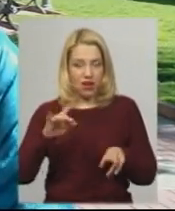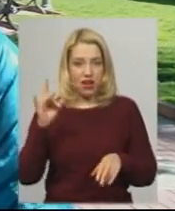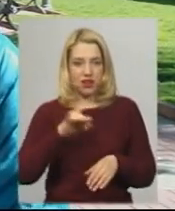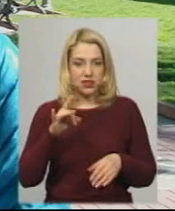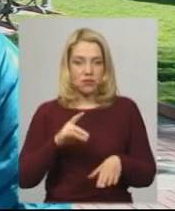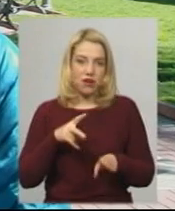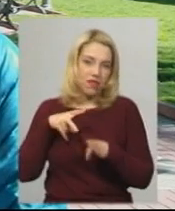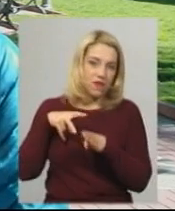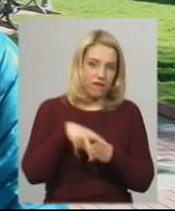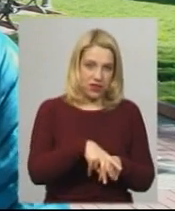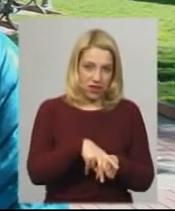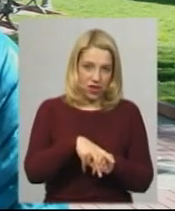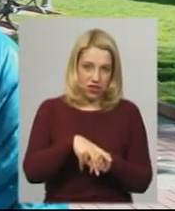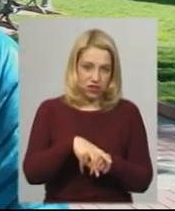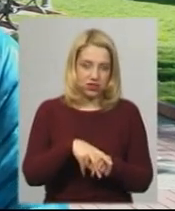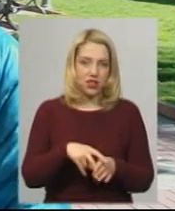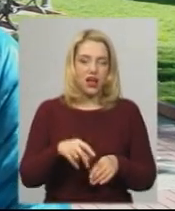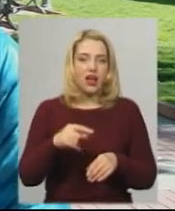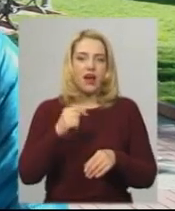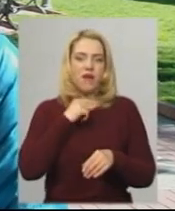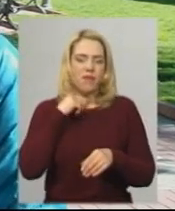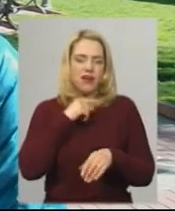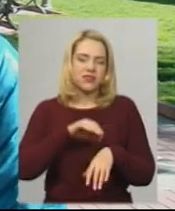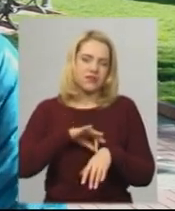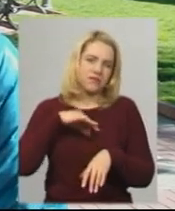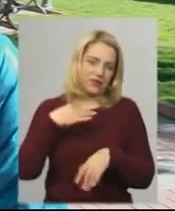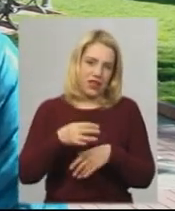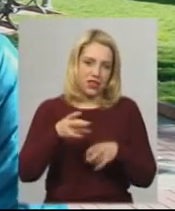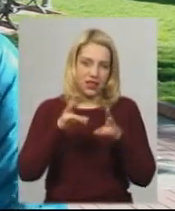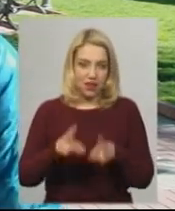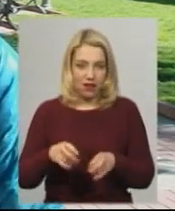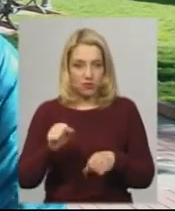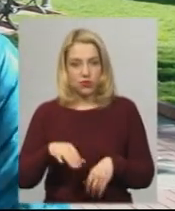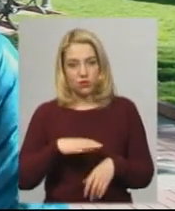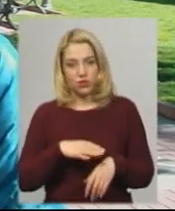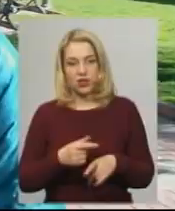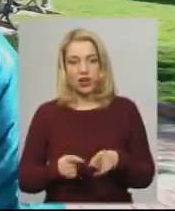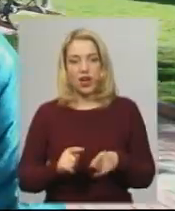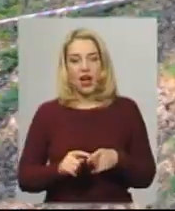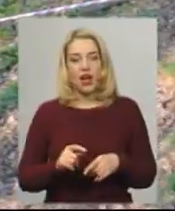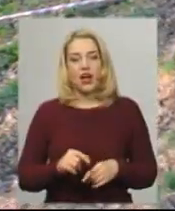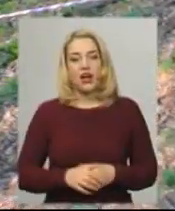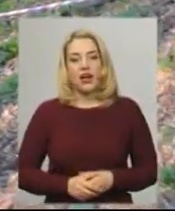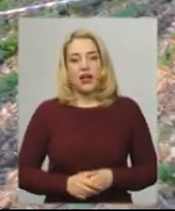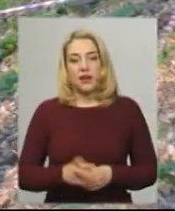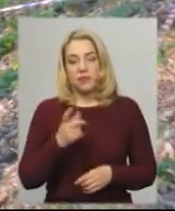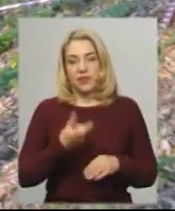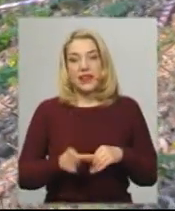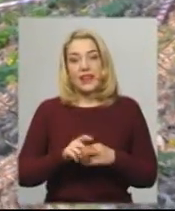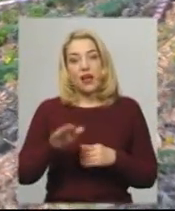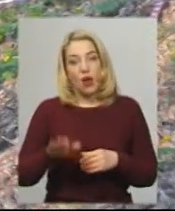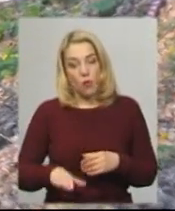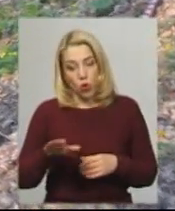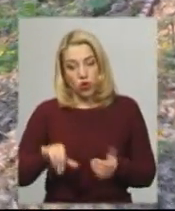йде навантаження на одну групу м'язів і досить легко травмуватися. Я не знаю, чи всі дійшли без травм. Наймолодший учасник